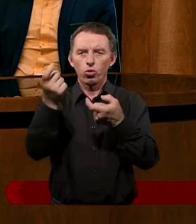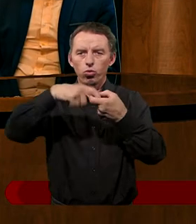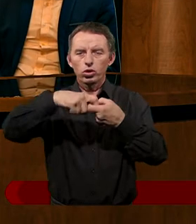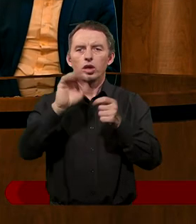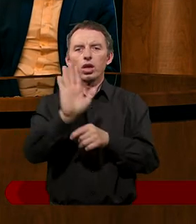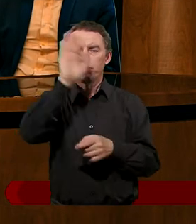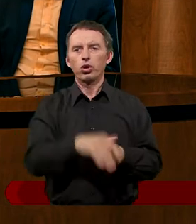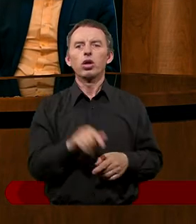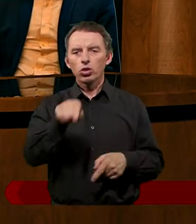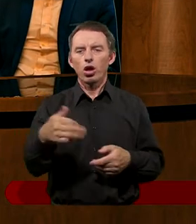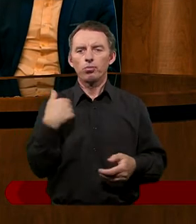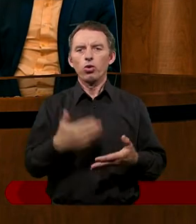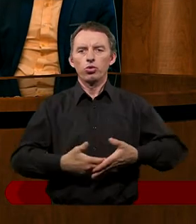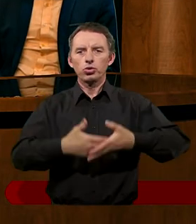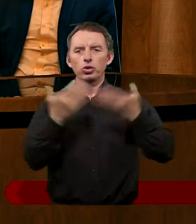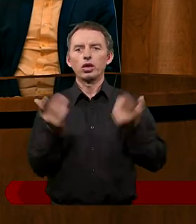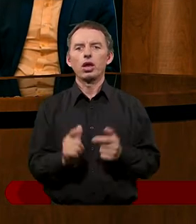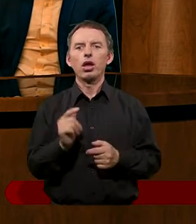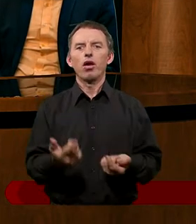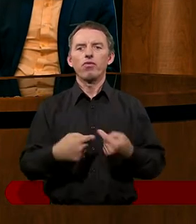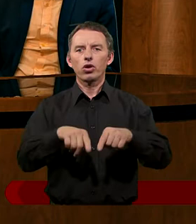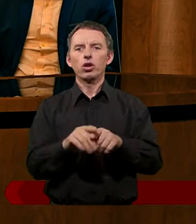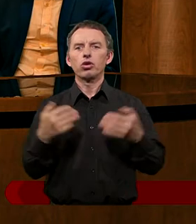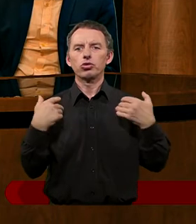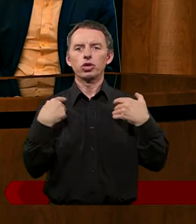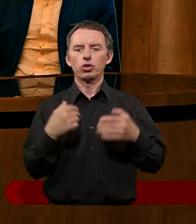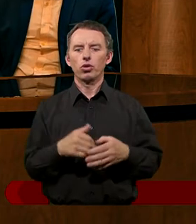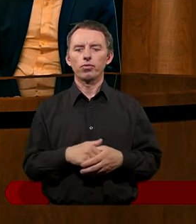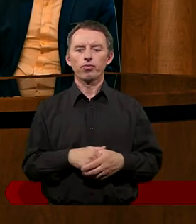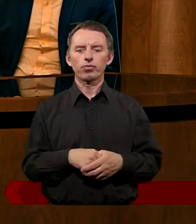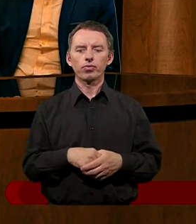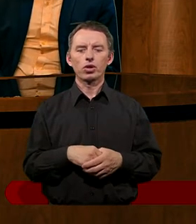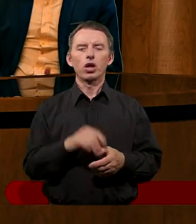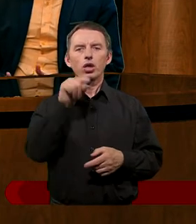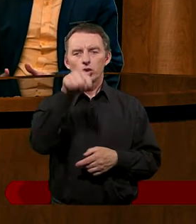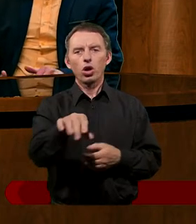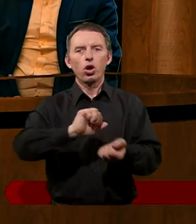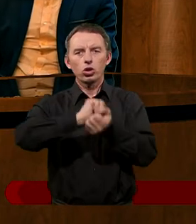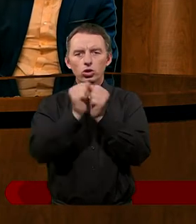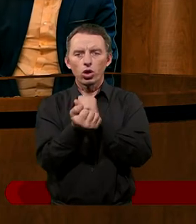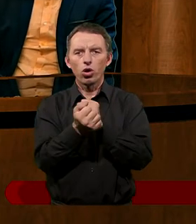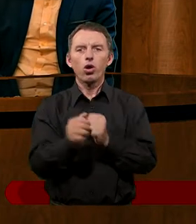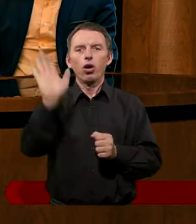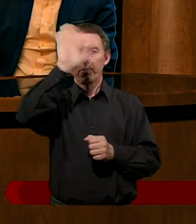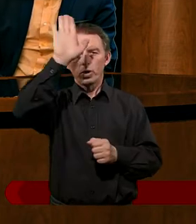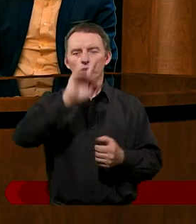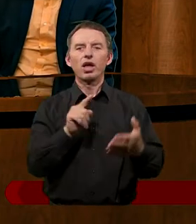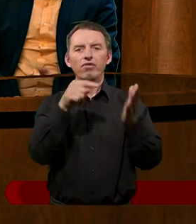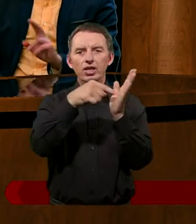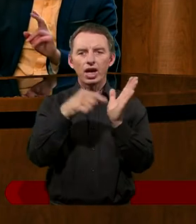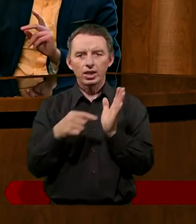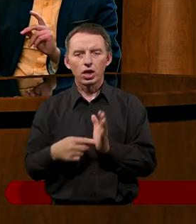Ale ten szabat się wziął nikomiony jak z przykazań po prostu. No właśnie, to są Boże wskazania,